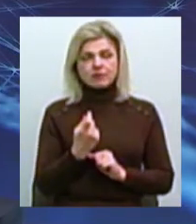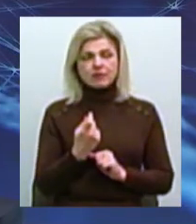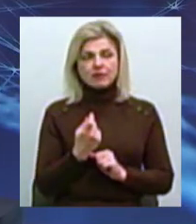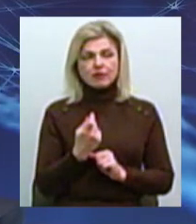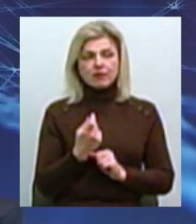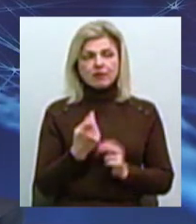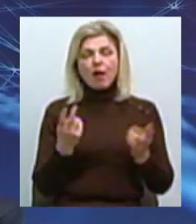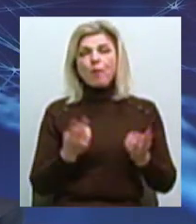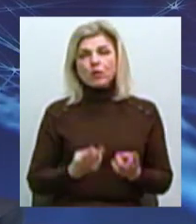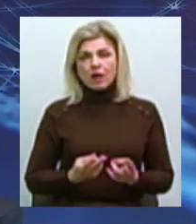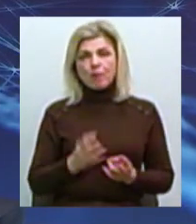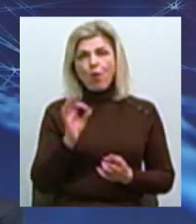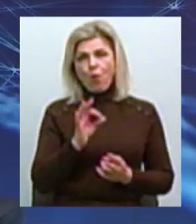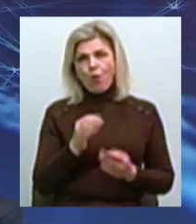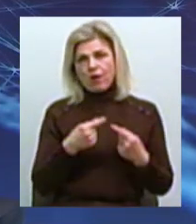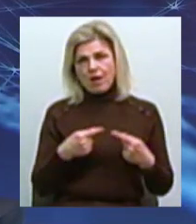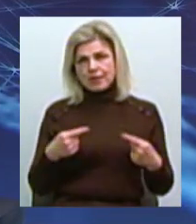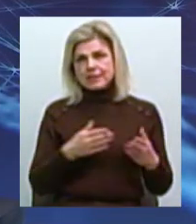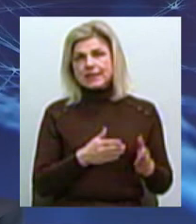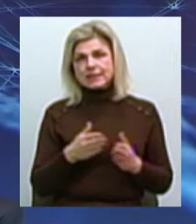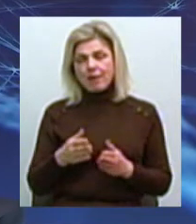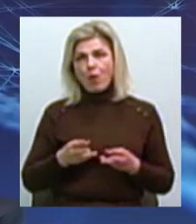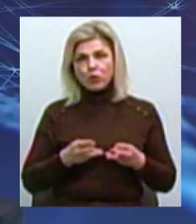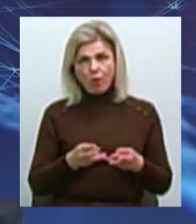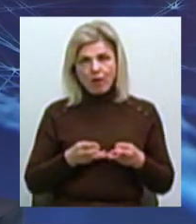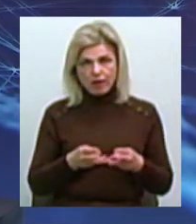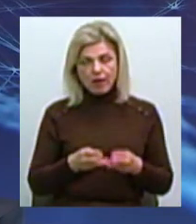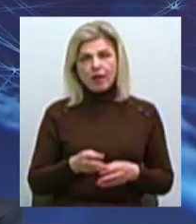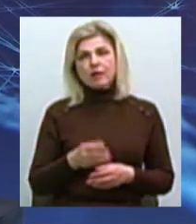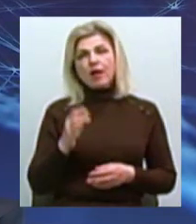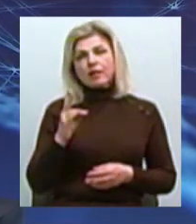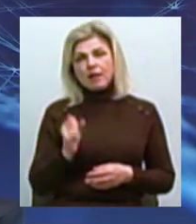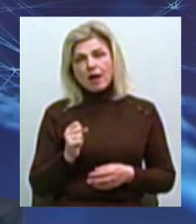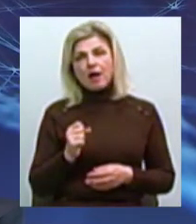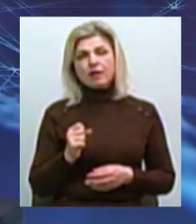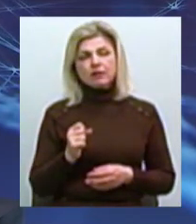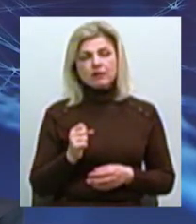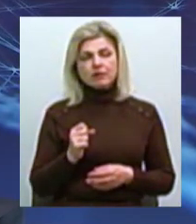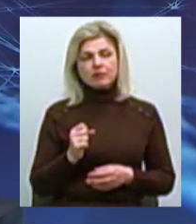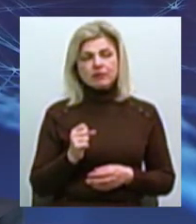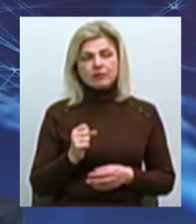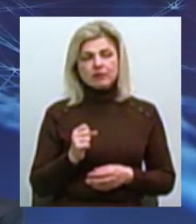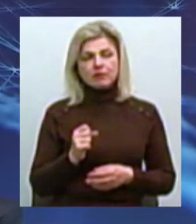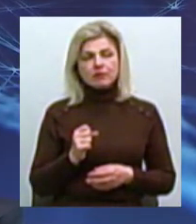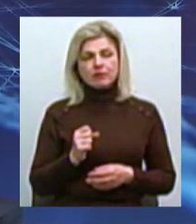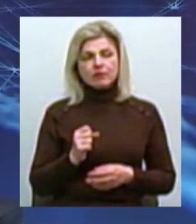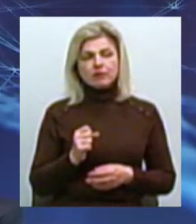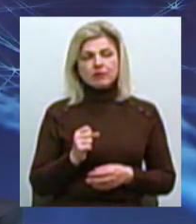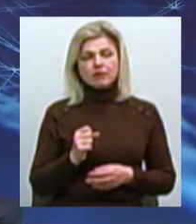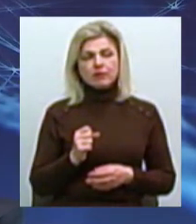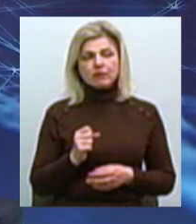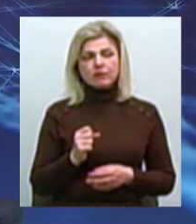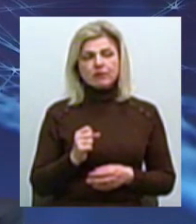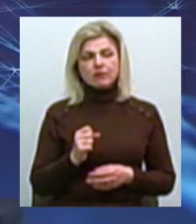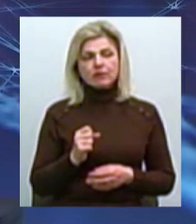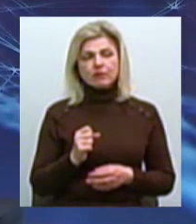щодо альтернативних систем опалювання Як на лузгі, так і на пелетах, як